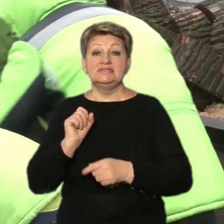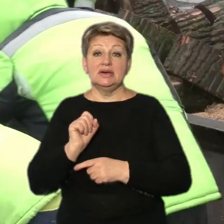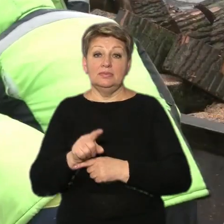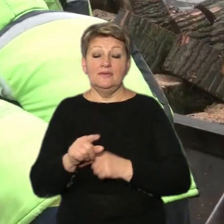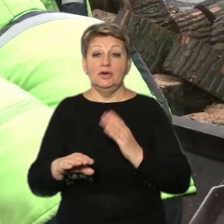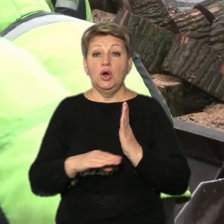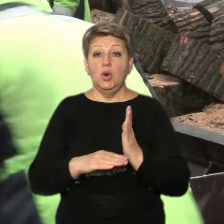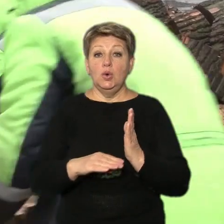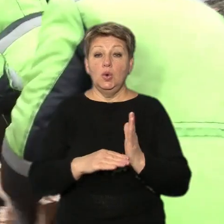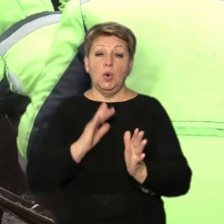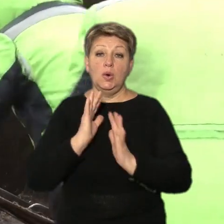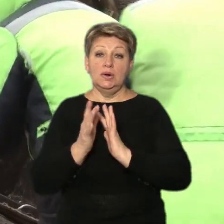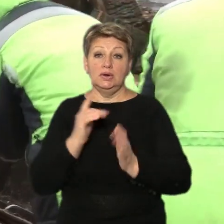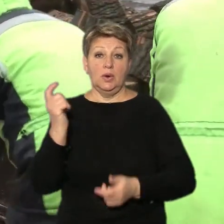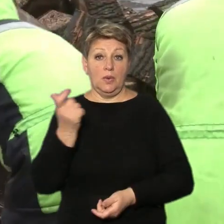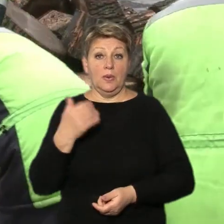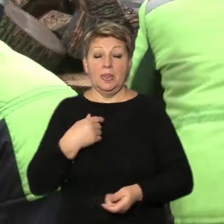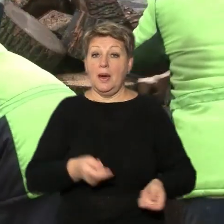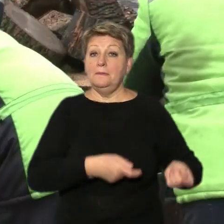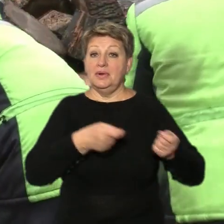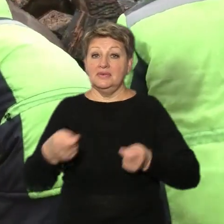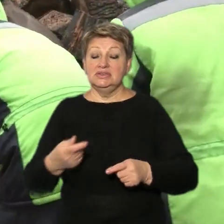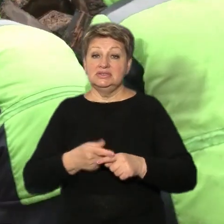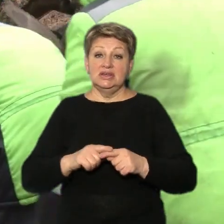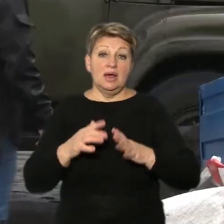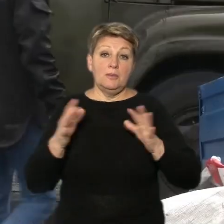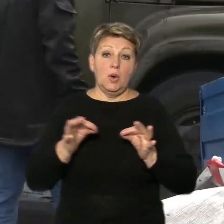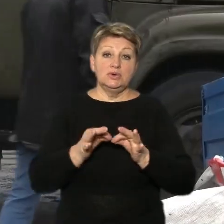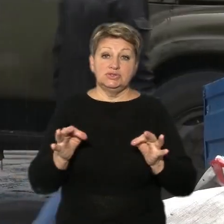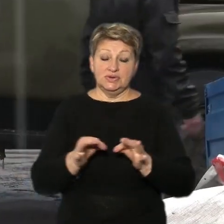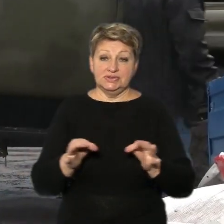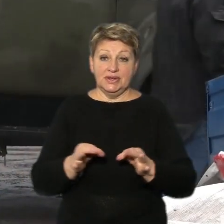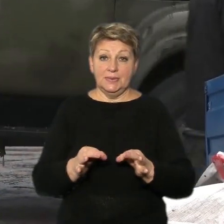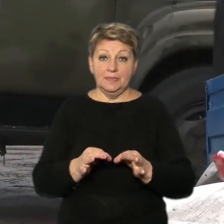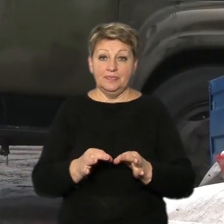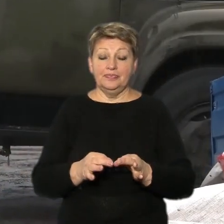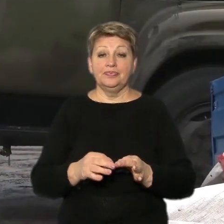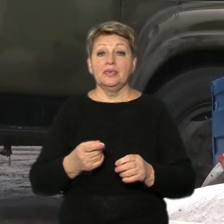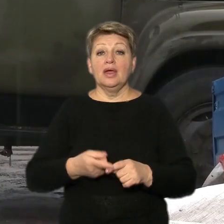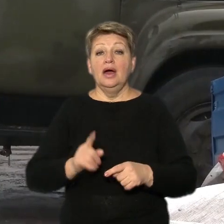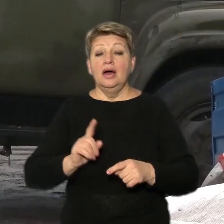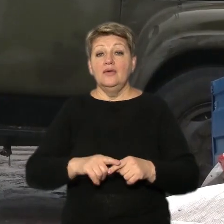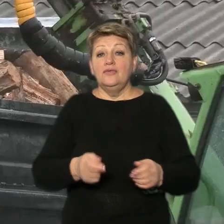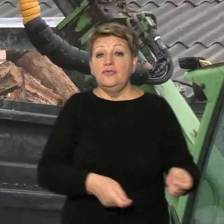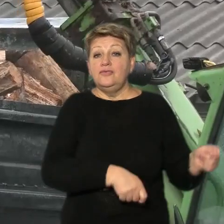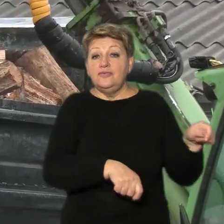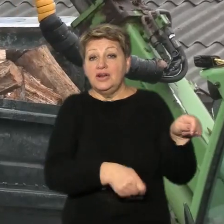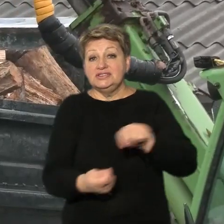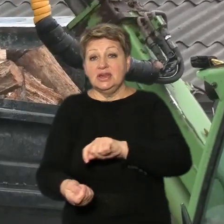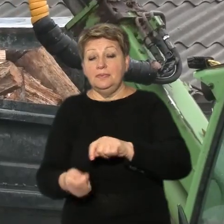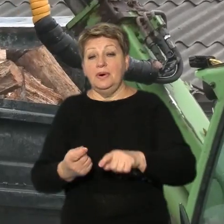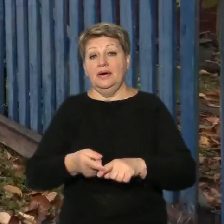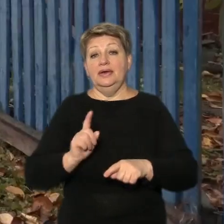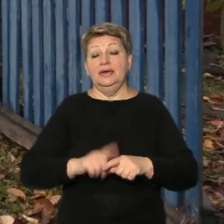дрова у лісхозі. Нам привозять це сосна, як ви зараз бачите. Ківш трактора висипає порубані поліна на кузов